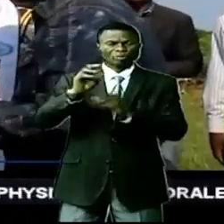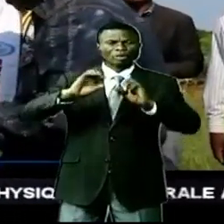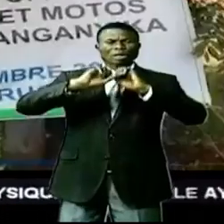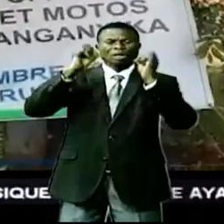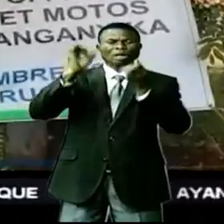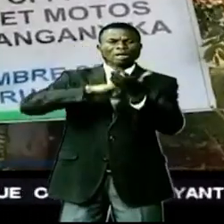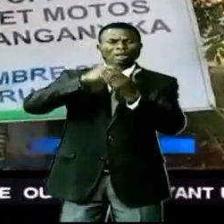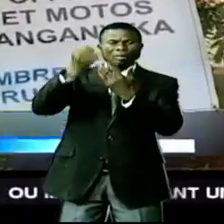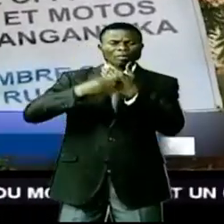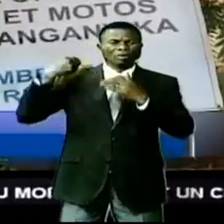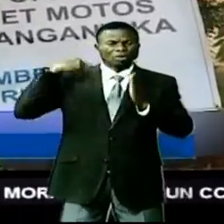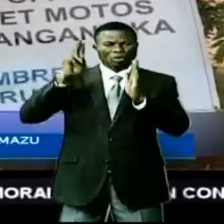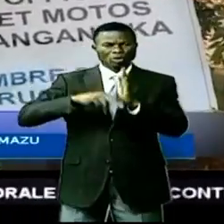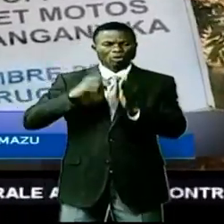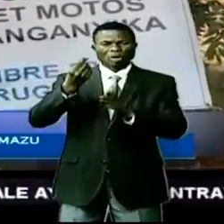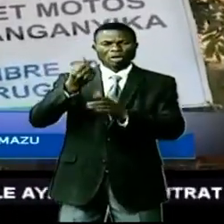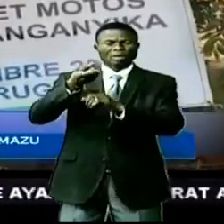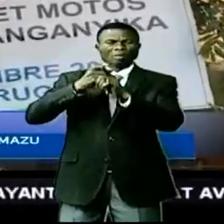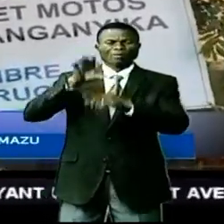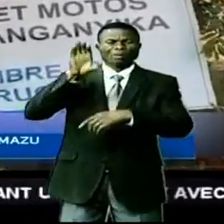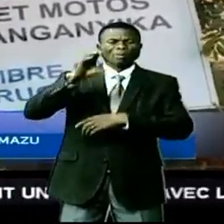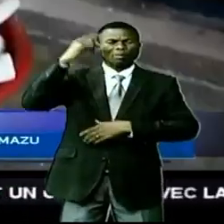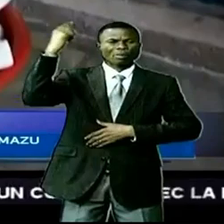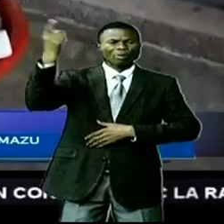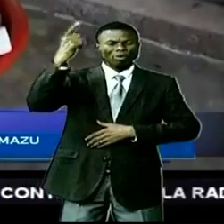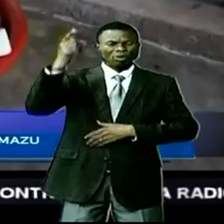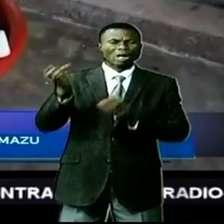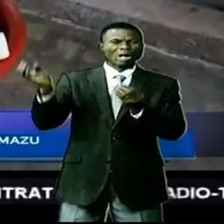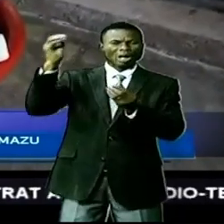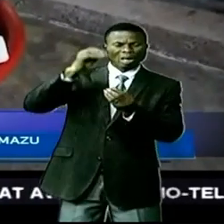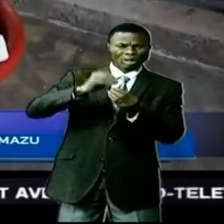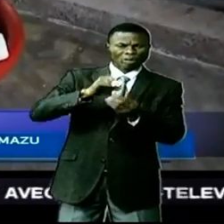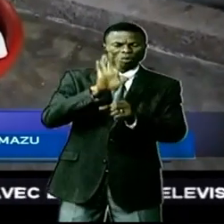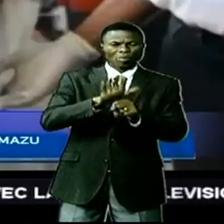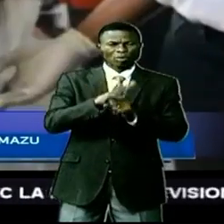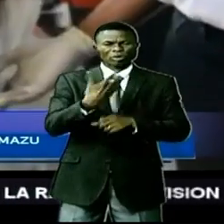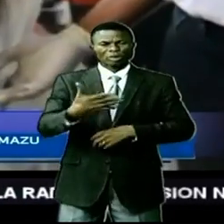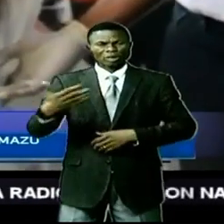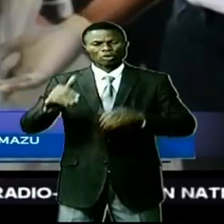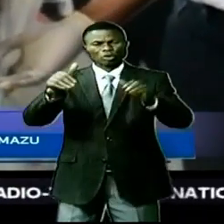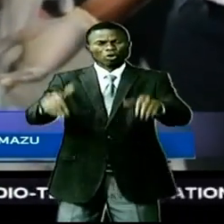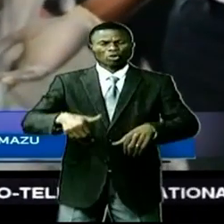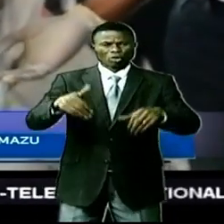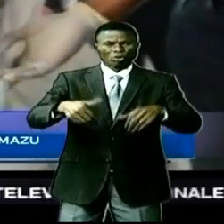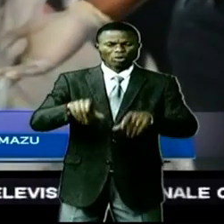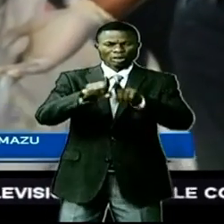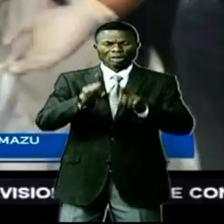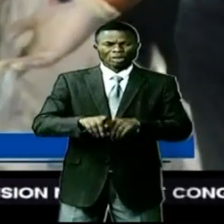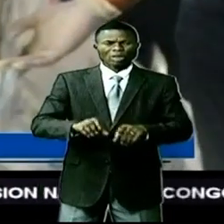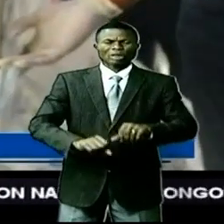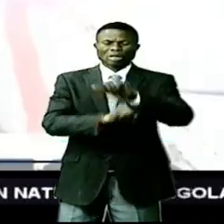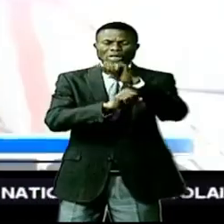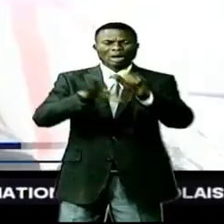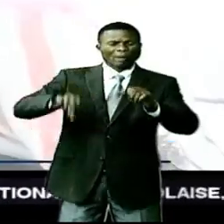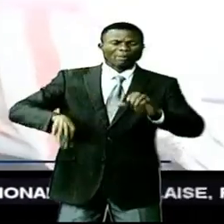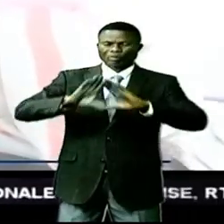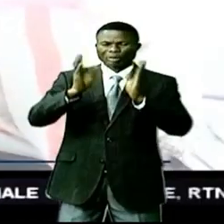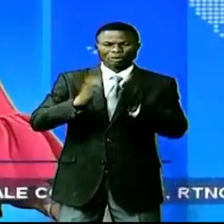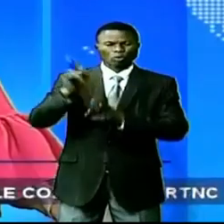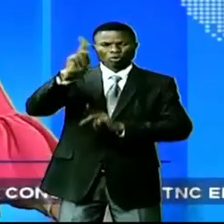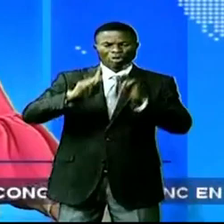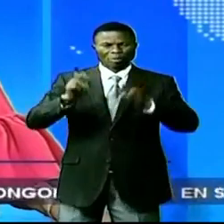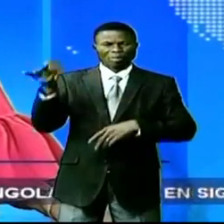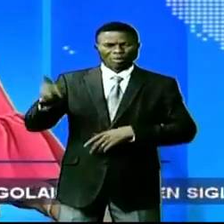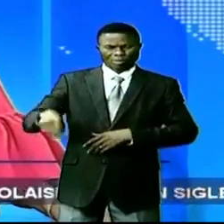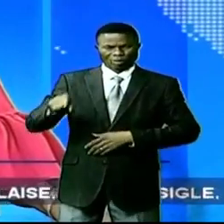projet du gouvernement financé par la Banque mondiale, vise à augmenter la productivité agricole et apporter le bien-être à la population.